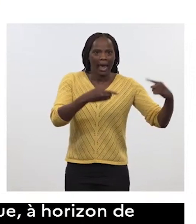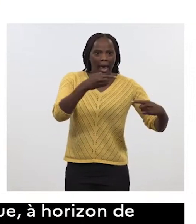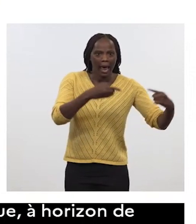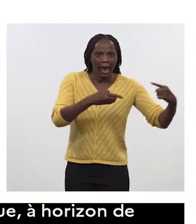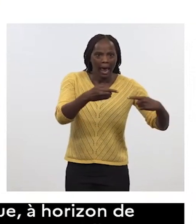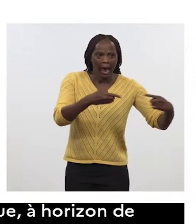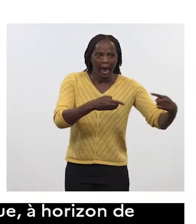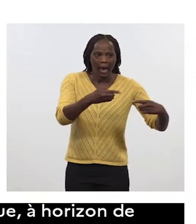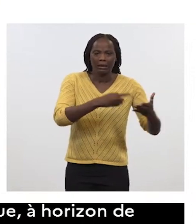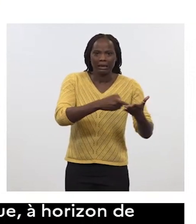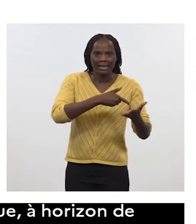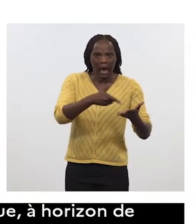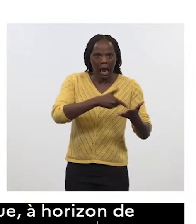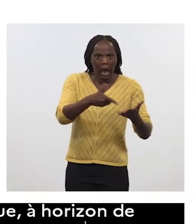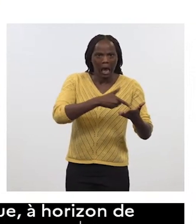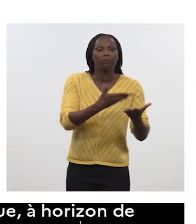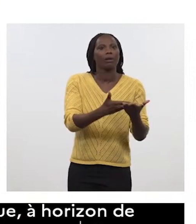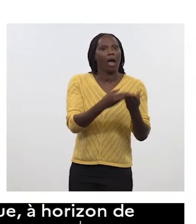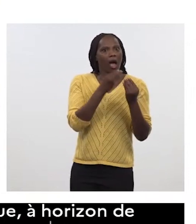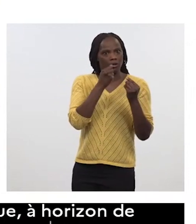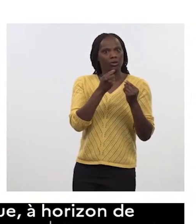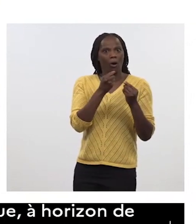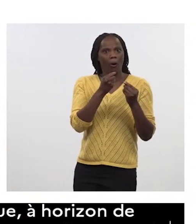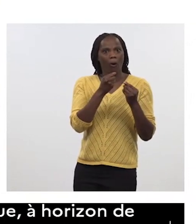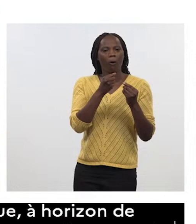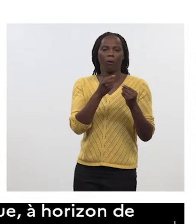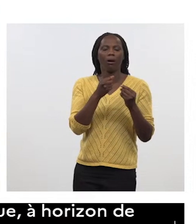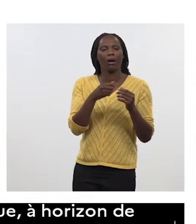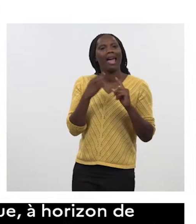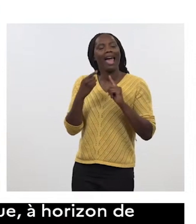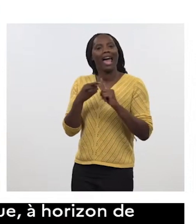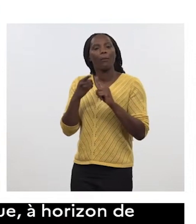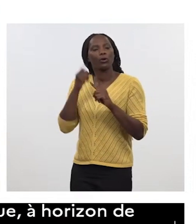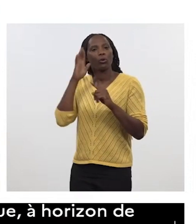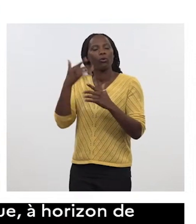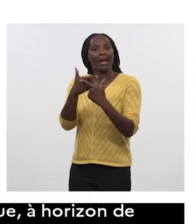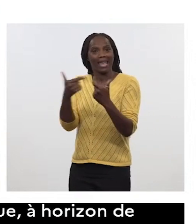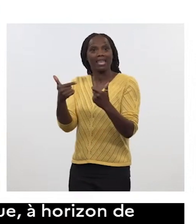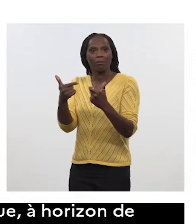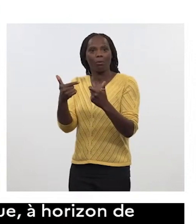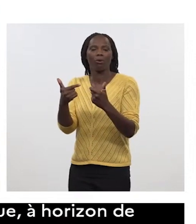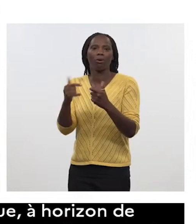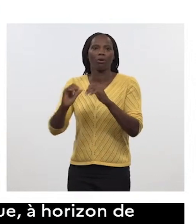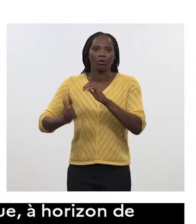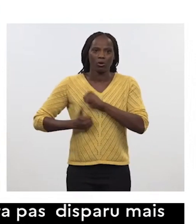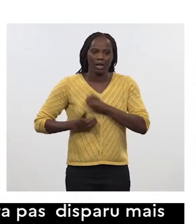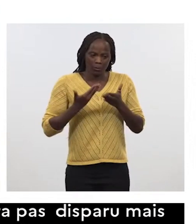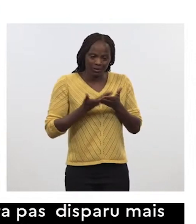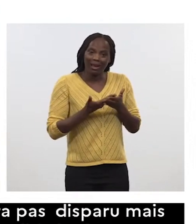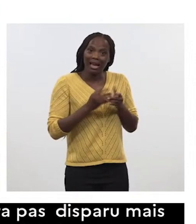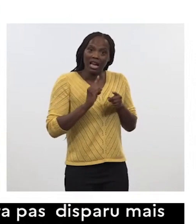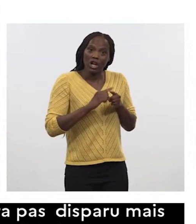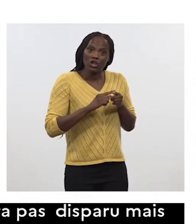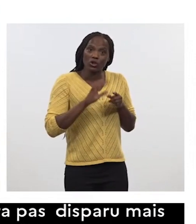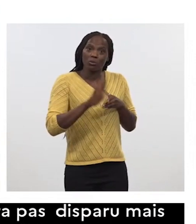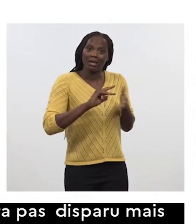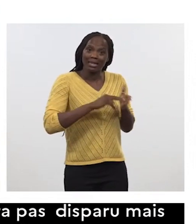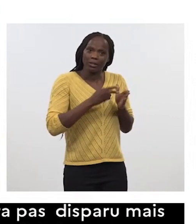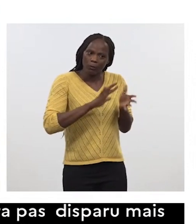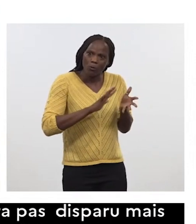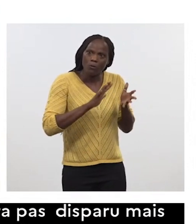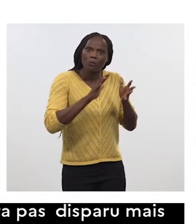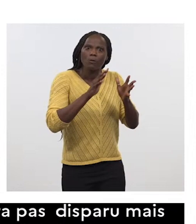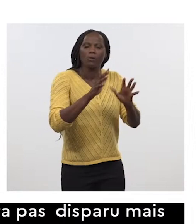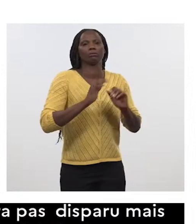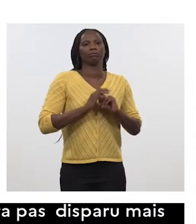seront utiles pour d'autres équipements de nos armées, puisque là, ce sont aussi des briques de technologies qu'il nous faut, évidemment, pousser.